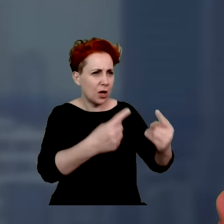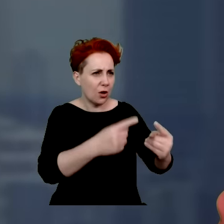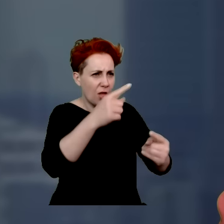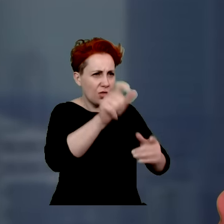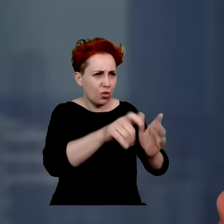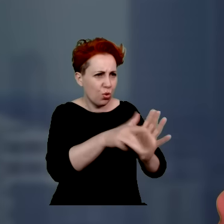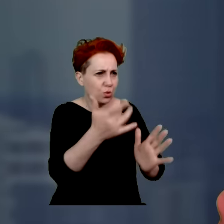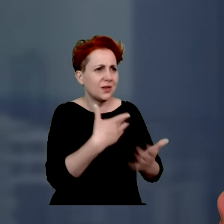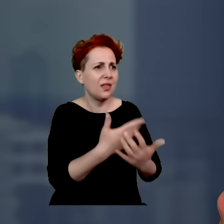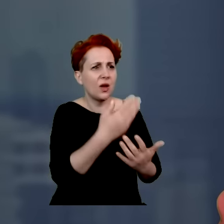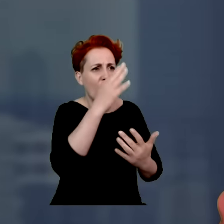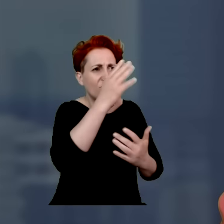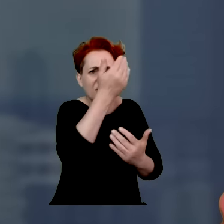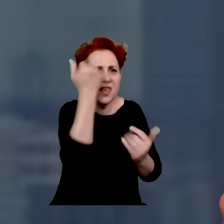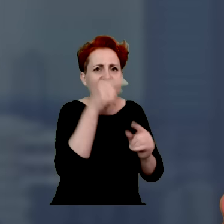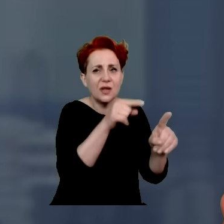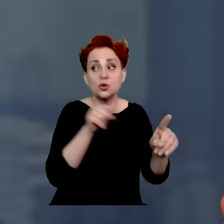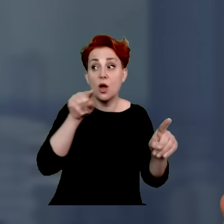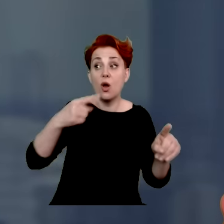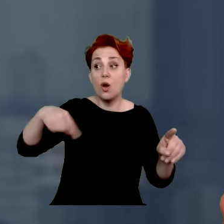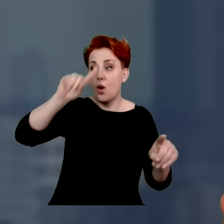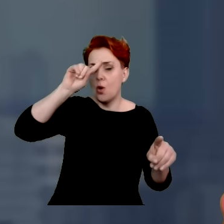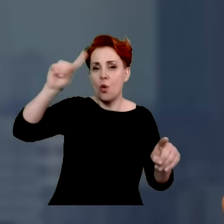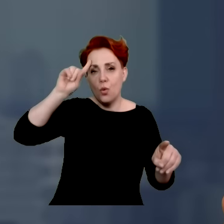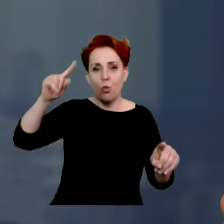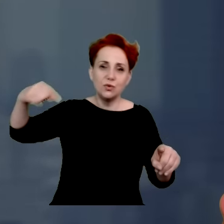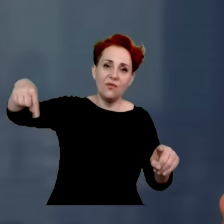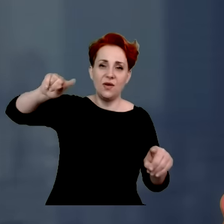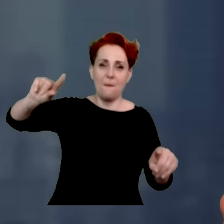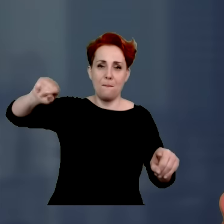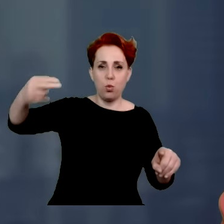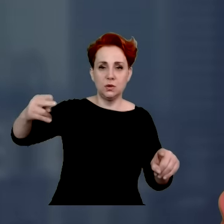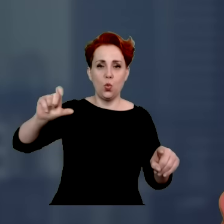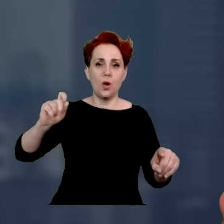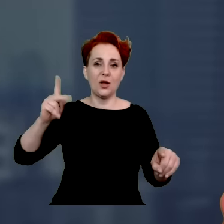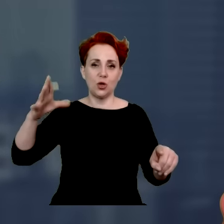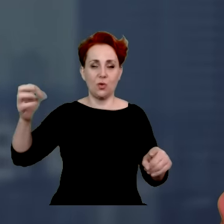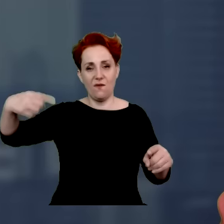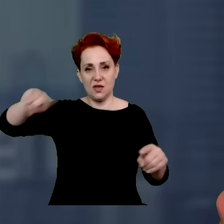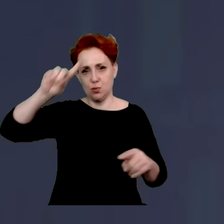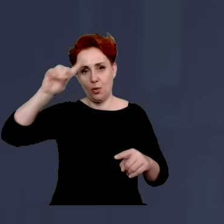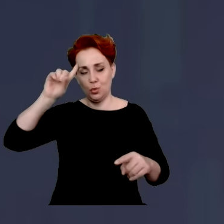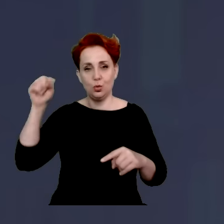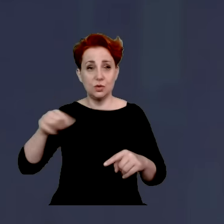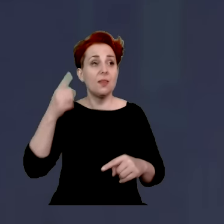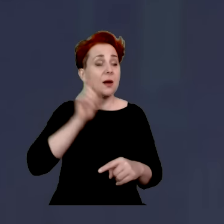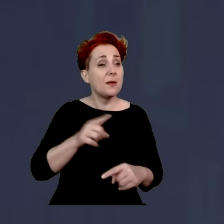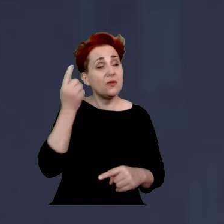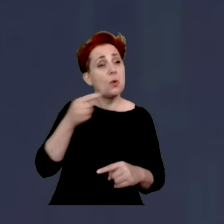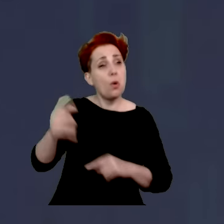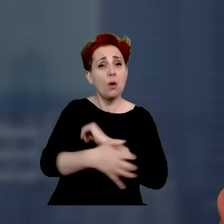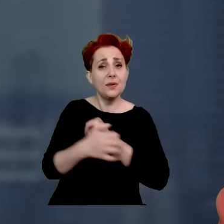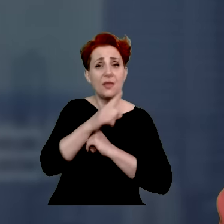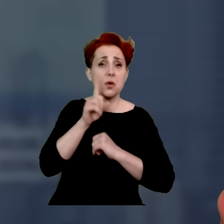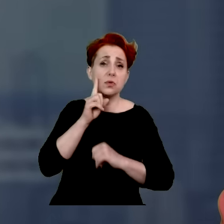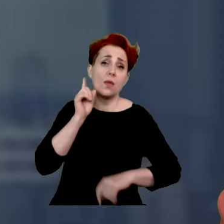świadomości, że to są ludzie, którzy są tu nasłani przez reżim Putina i Łukaszenki i po prostu naprawdę myślał, że to biedni ludzie i on po prostu tak